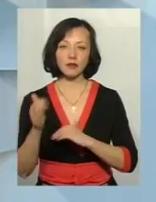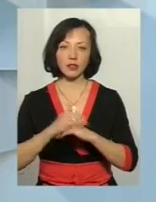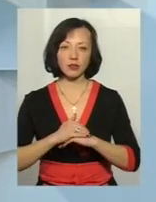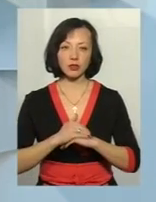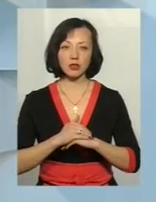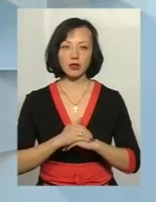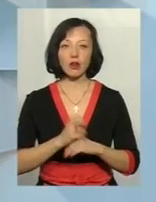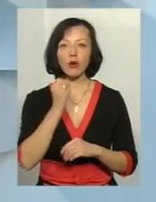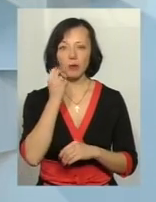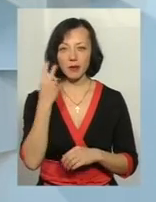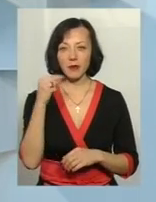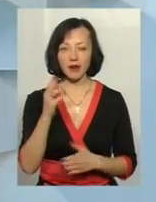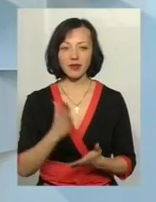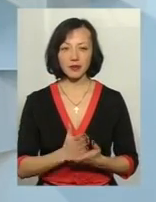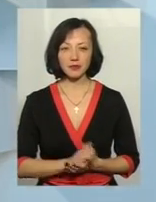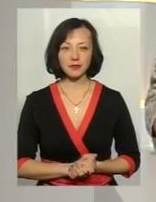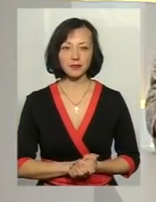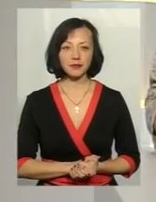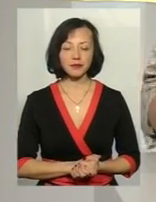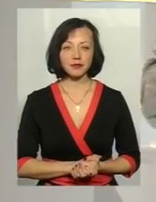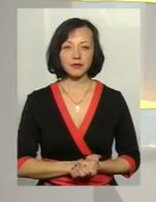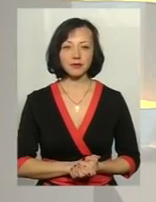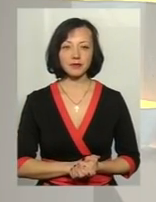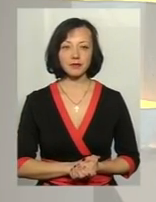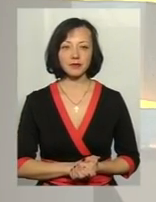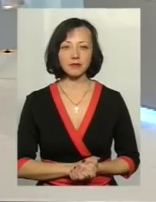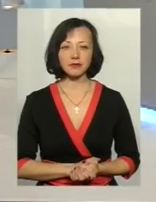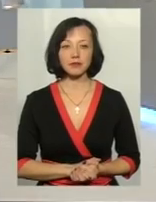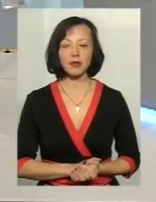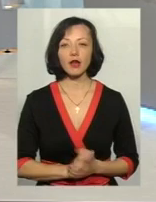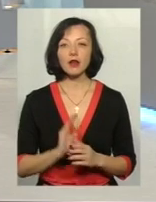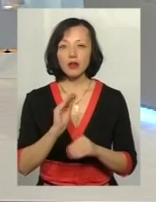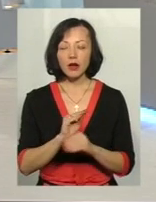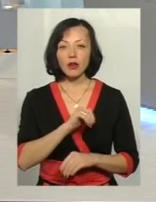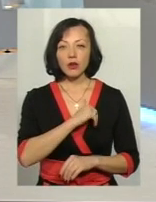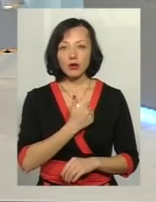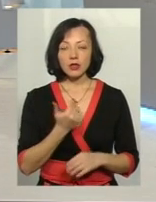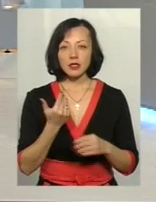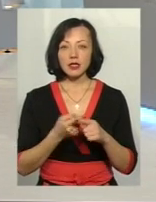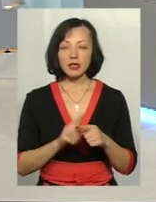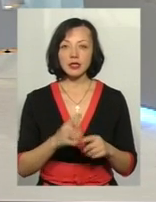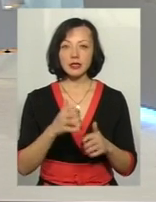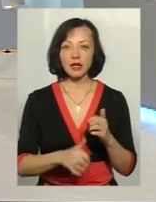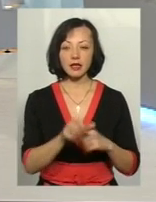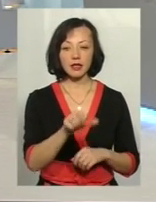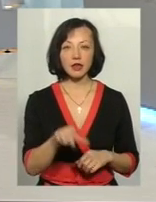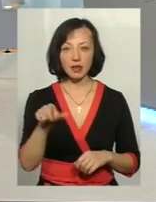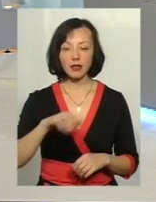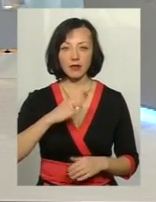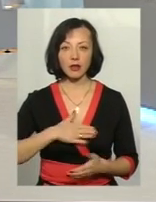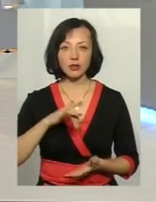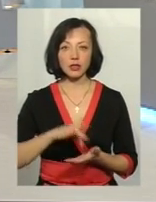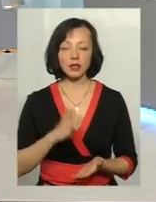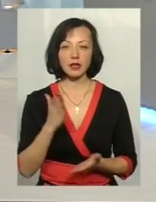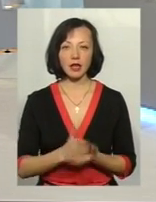з обідньою перервою. Я з цього приводу хотів би ще два слова додати, оскільки серед клієнтів нашого центру є